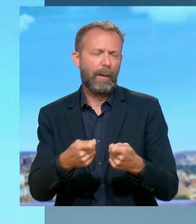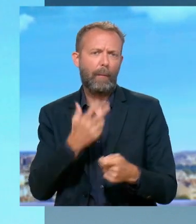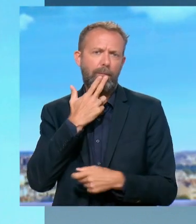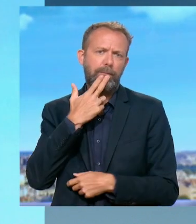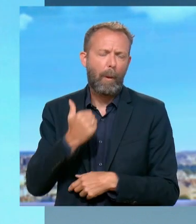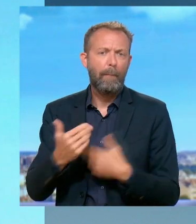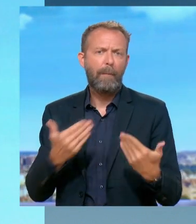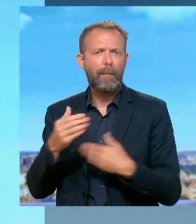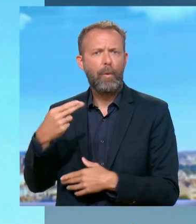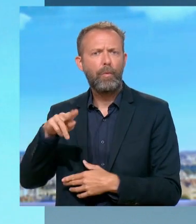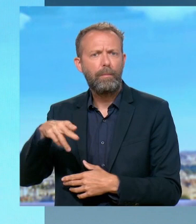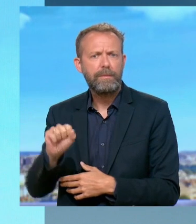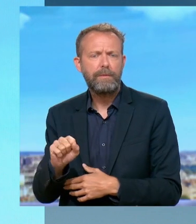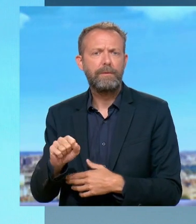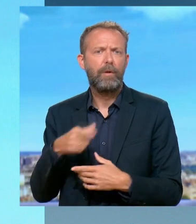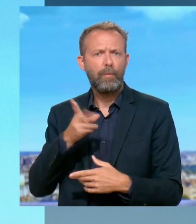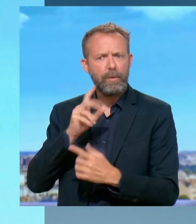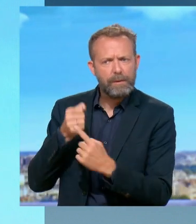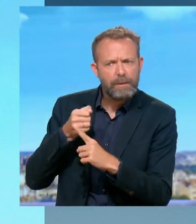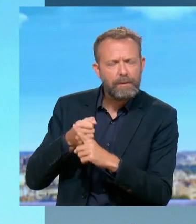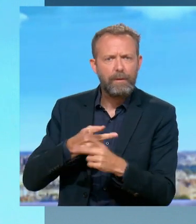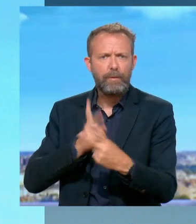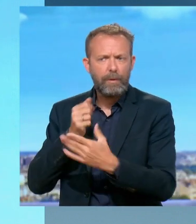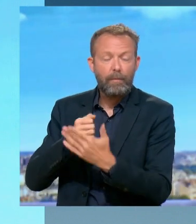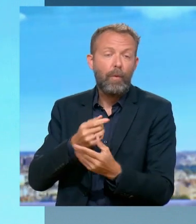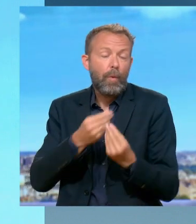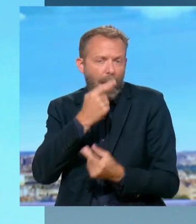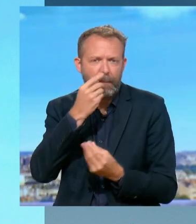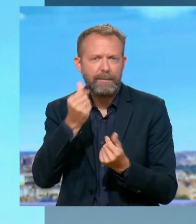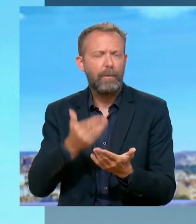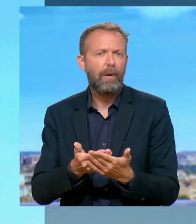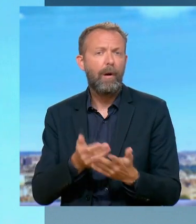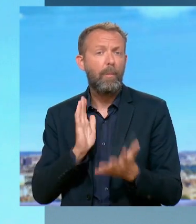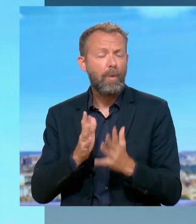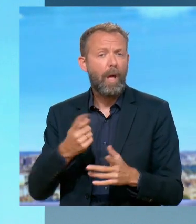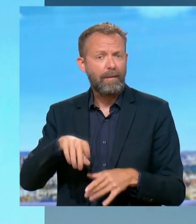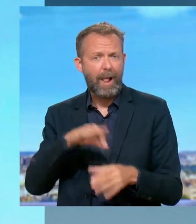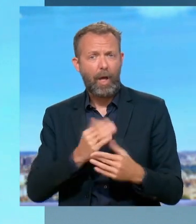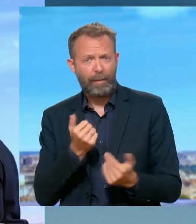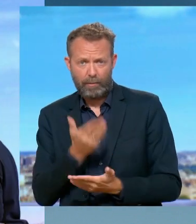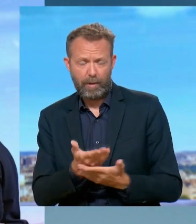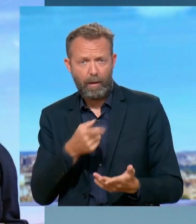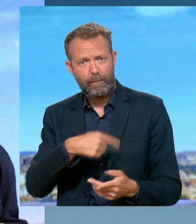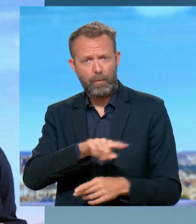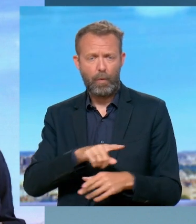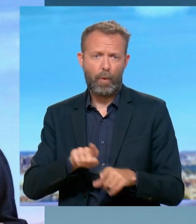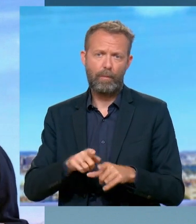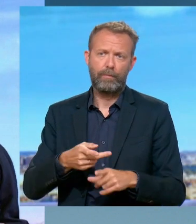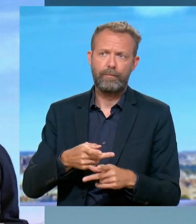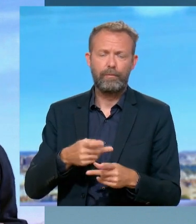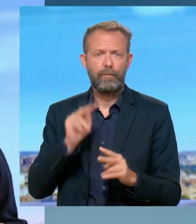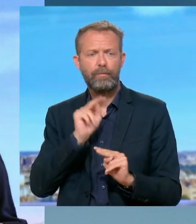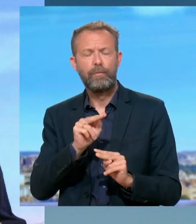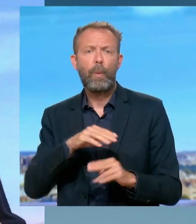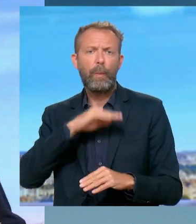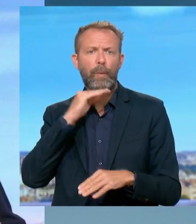à la NUPES qui se montre plus combative, qui donne cette impression ? Est-ce que c'est ce qu'attendent finalement vos électeurs qui, peut-être, pourraient vous